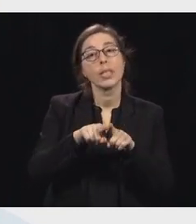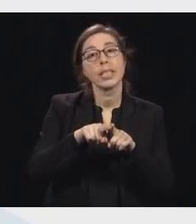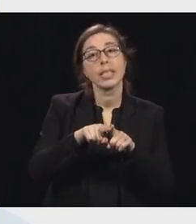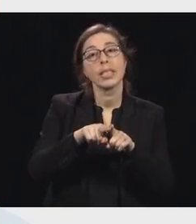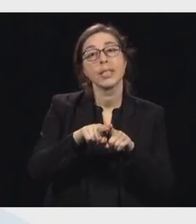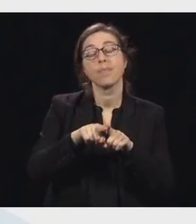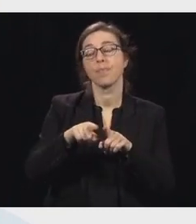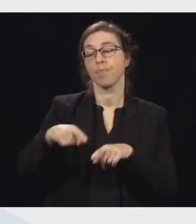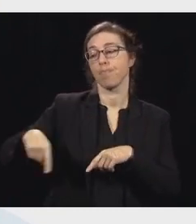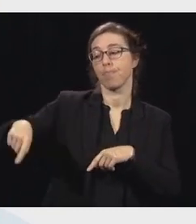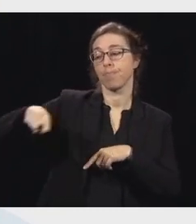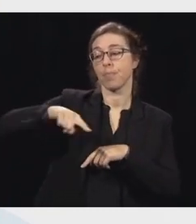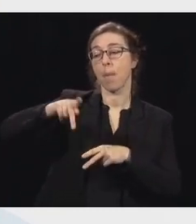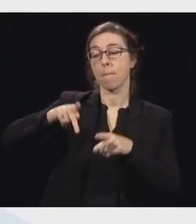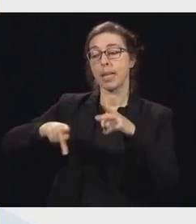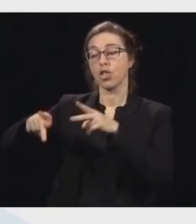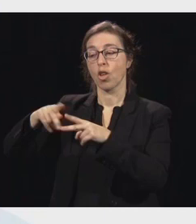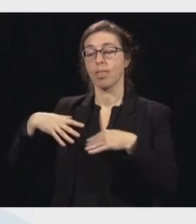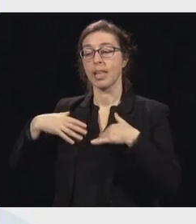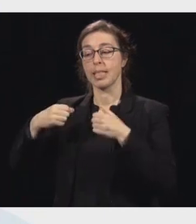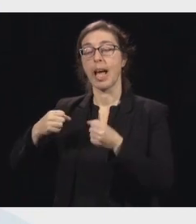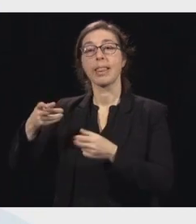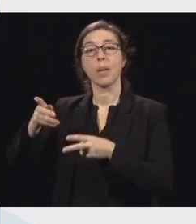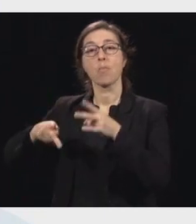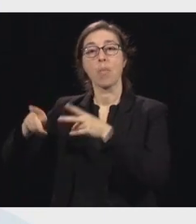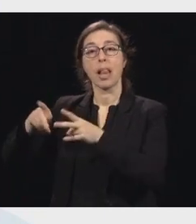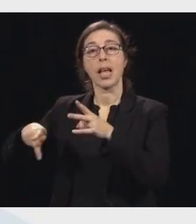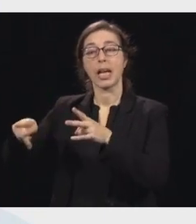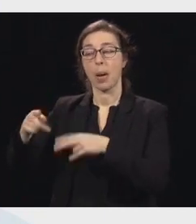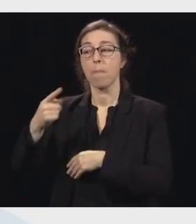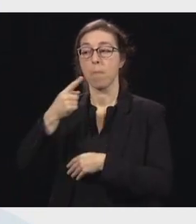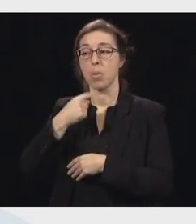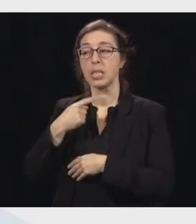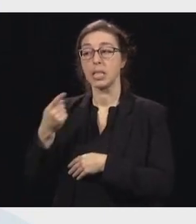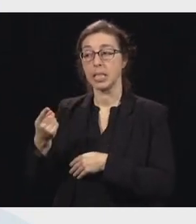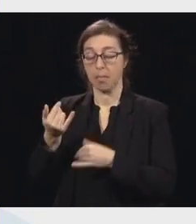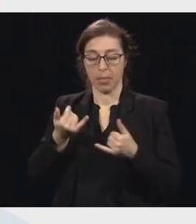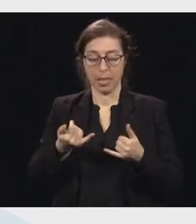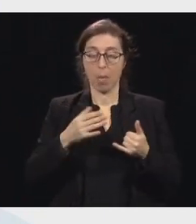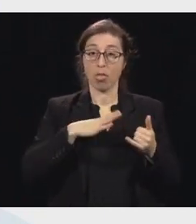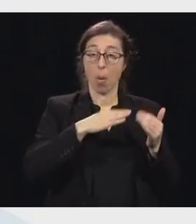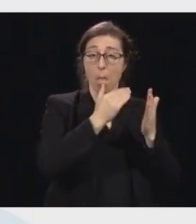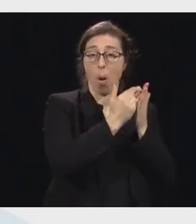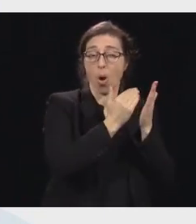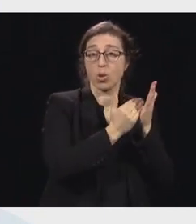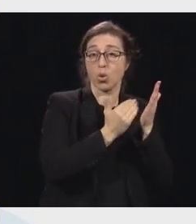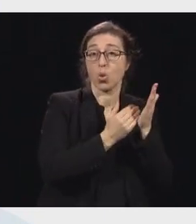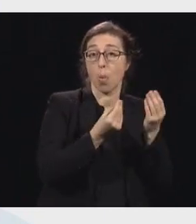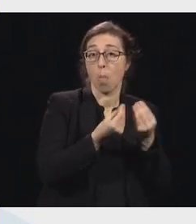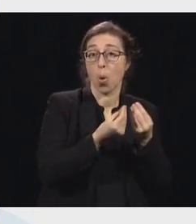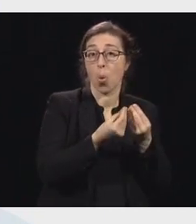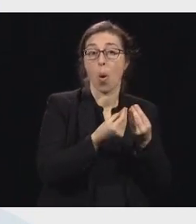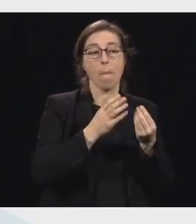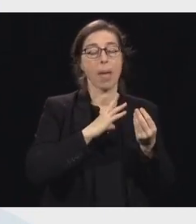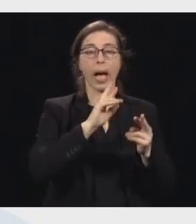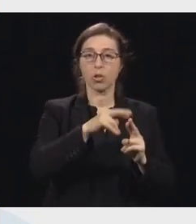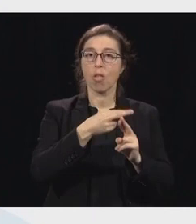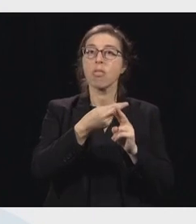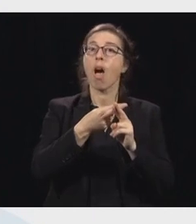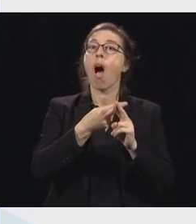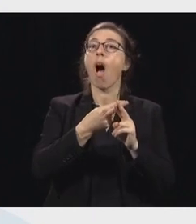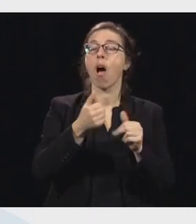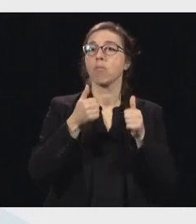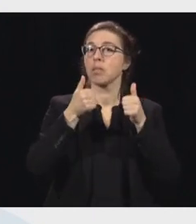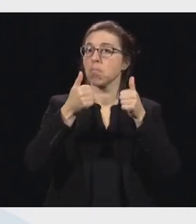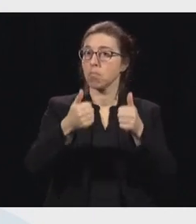publique me confirment, c'est que les mesures qu'on prend donnent des résultats. Donc, encore une fois, soyons prudents quand